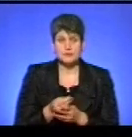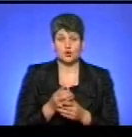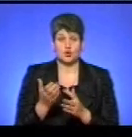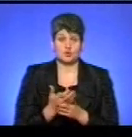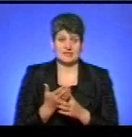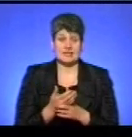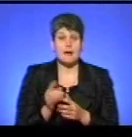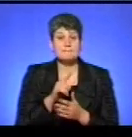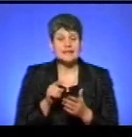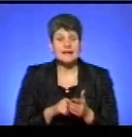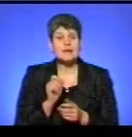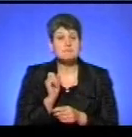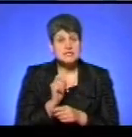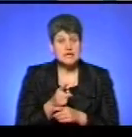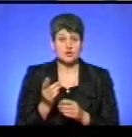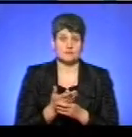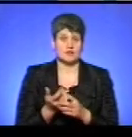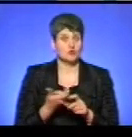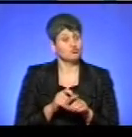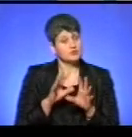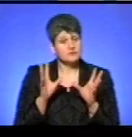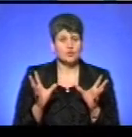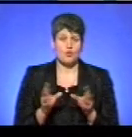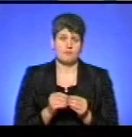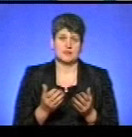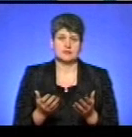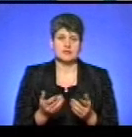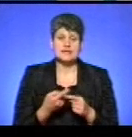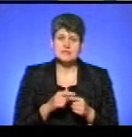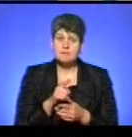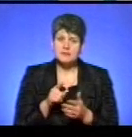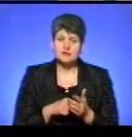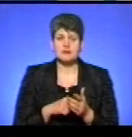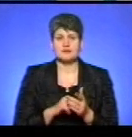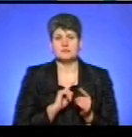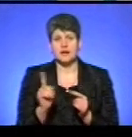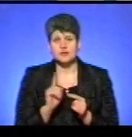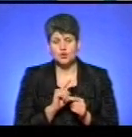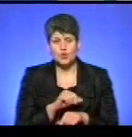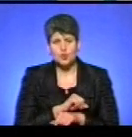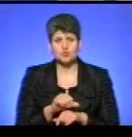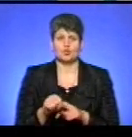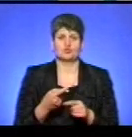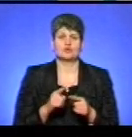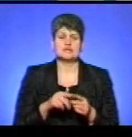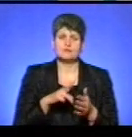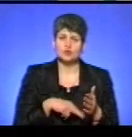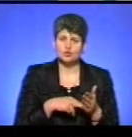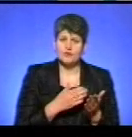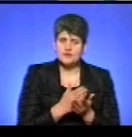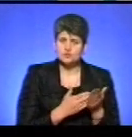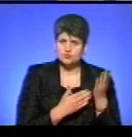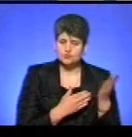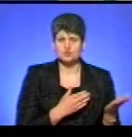призначення субсидій є дуже комплексне. Тобто це питання і перетину кордону, це питання і фіскальної служби, це